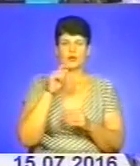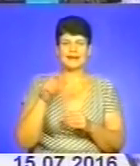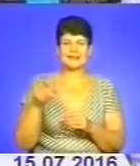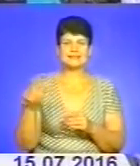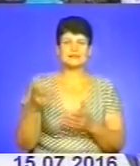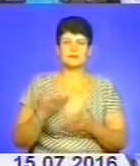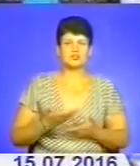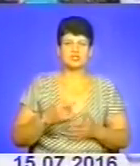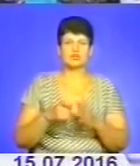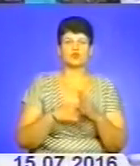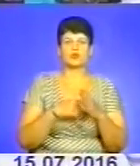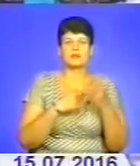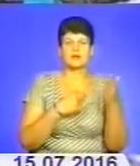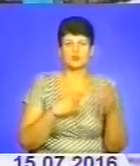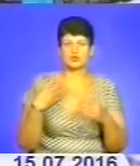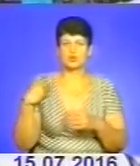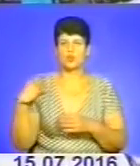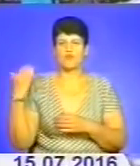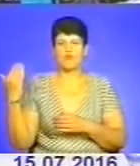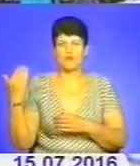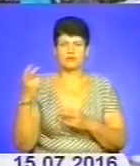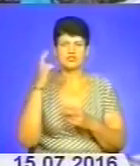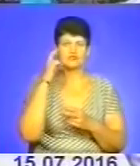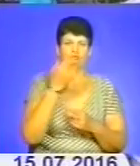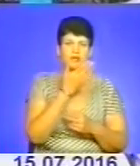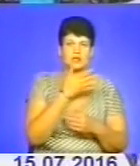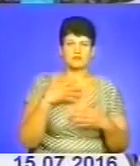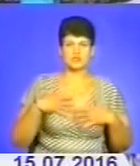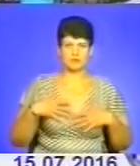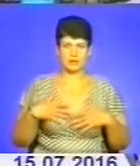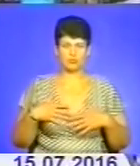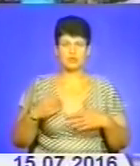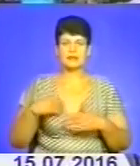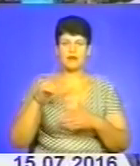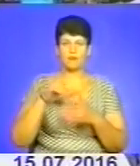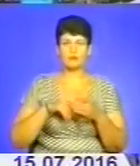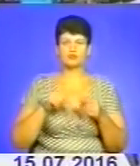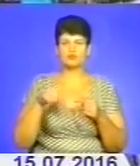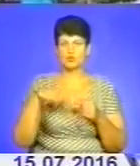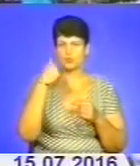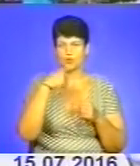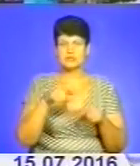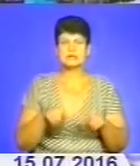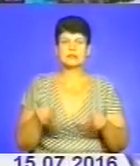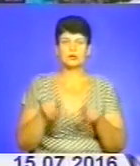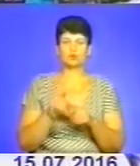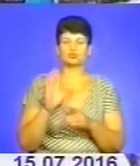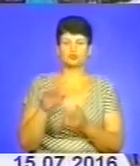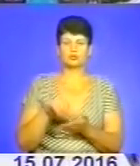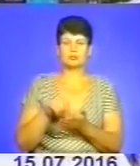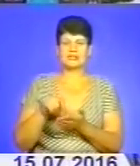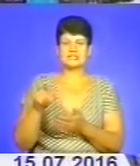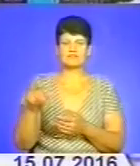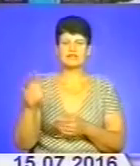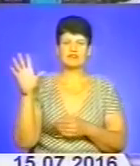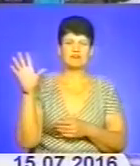не жили. Чи в Донецьку, чи в Львові, в Києві, чи в Криму. Я впевнений, що в цьому році також тут будуть представники усіх,